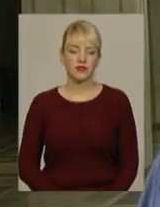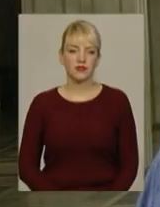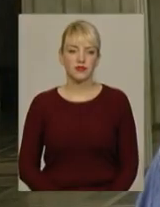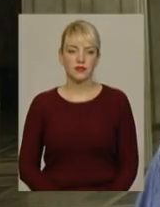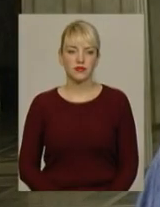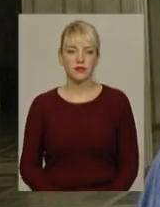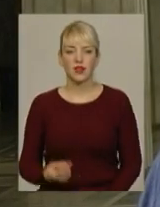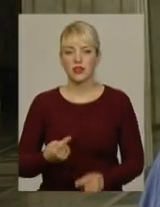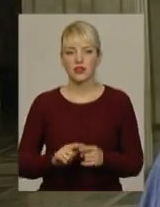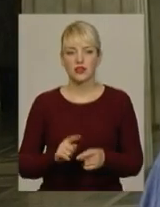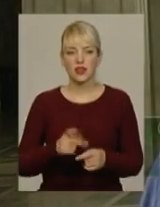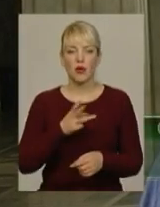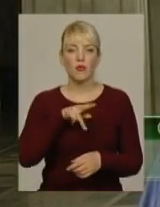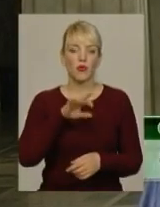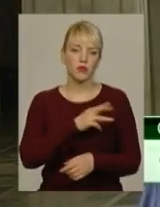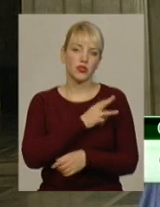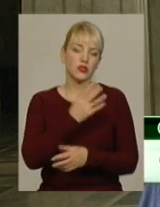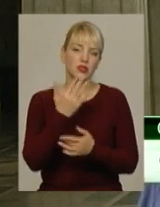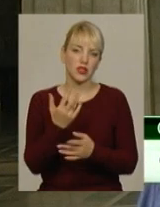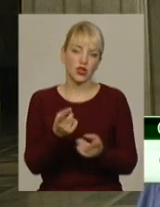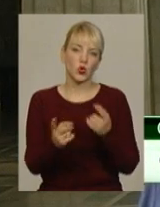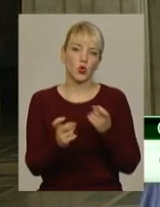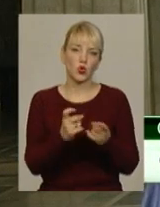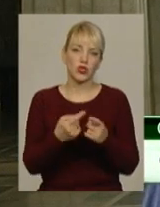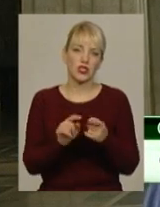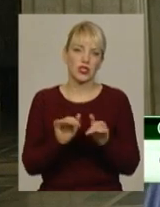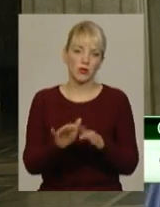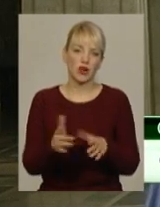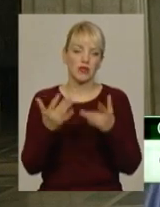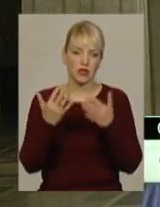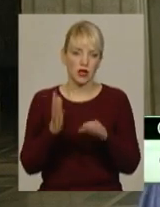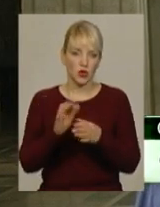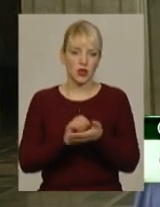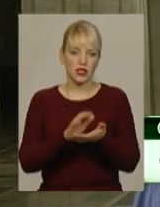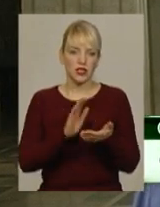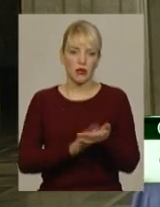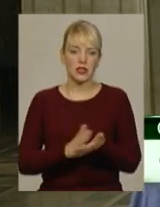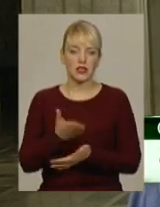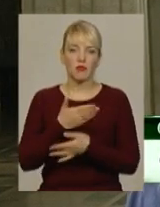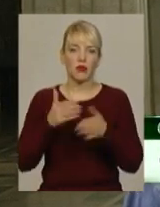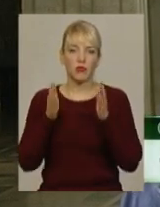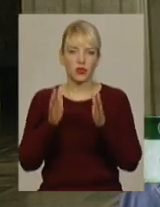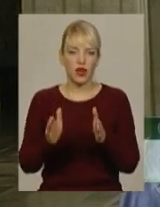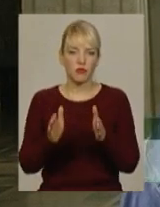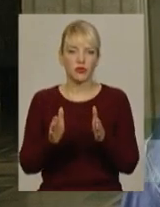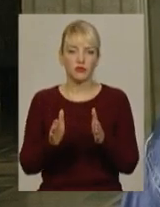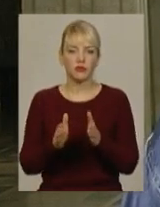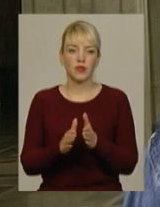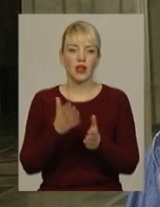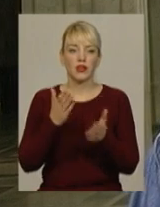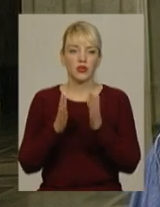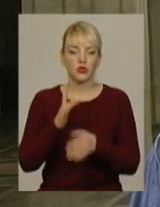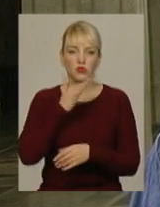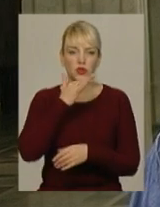Це по бажанню. Скільки долучиться до справи, стільки ми будемо всіх записувати. Якщо буде